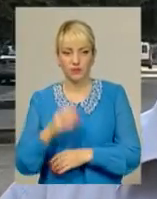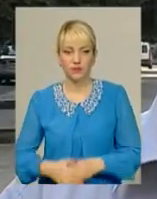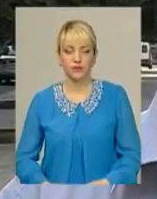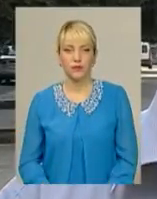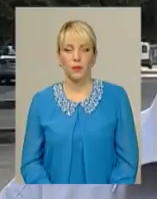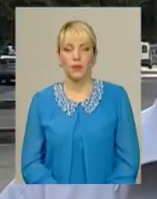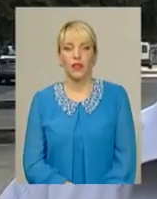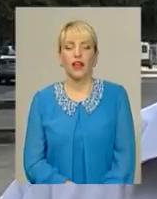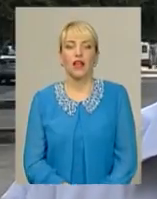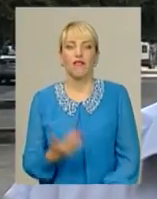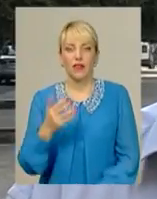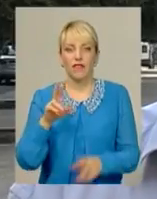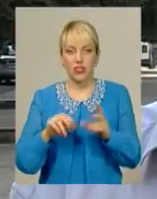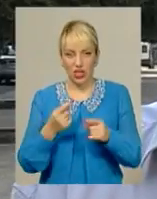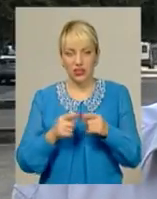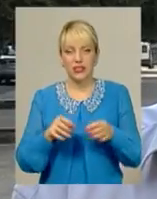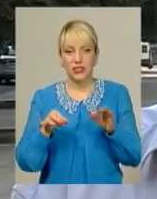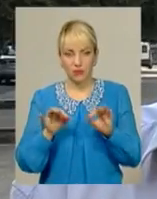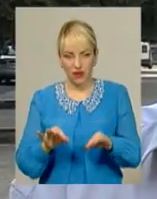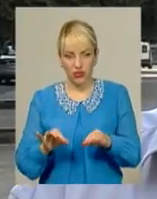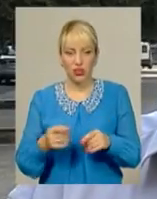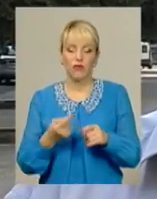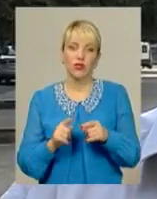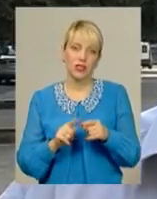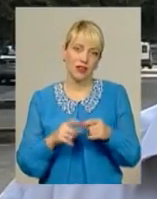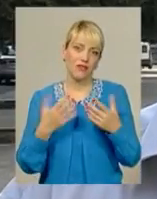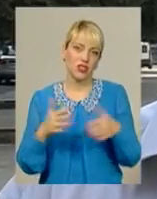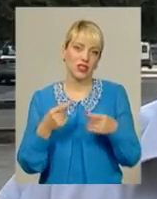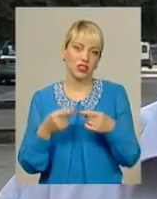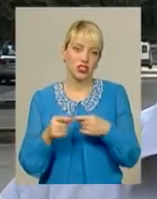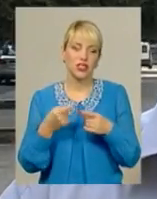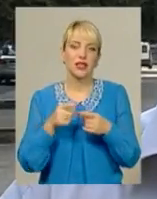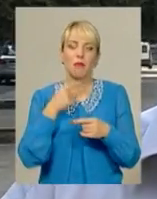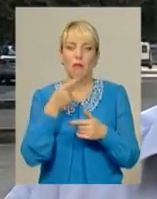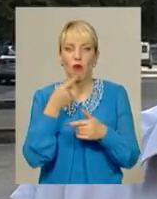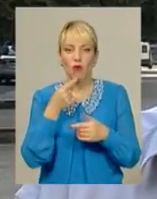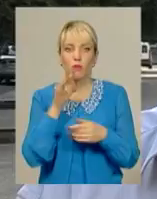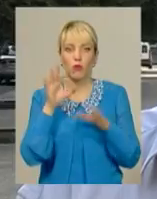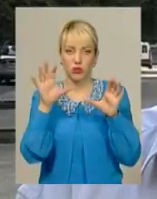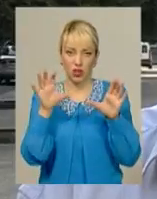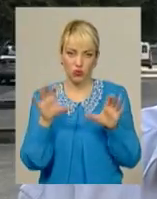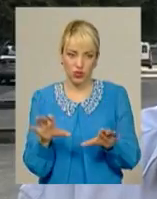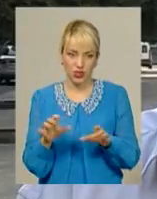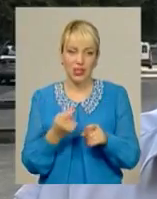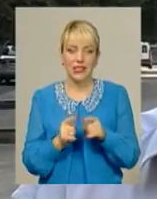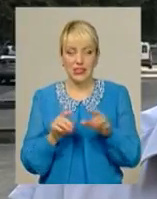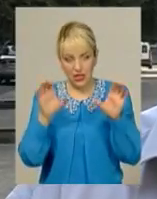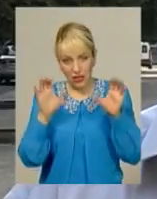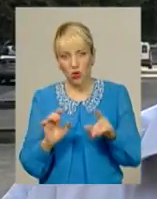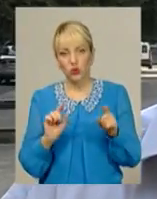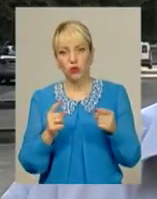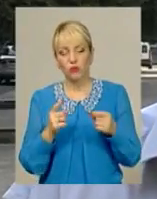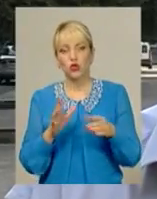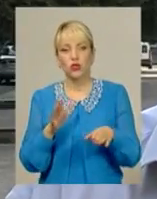Ви вважаєте, що це справедливо? Це вже зовсім інше. Ми говоримо про законність. Це законно, тому що